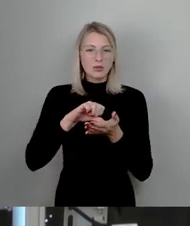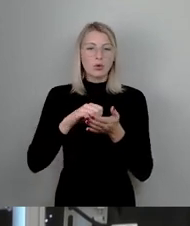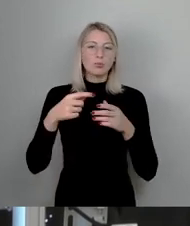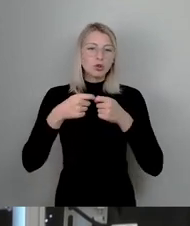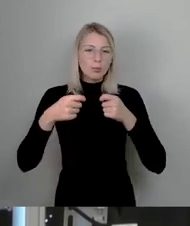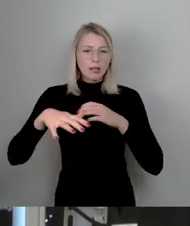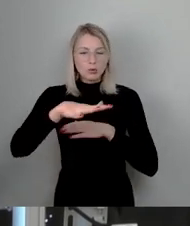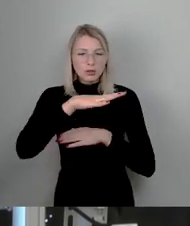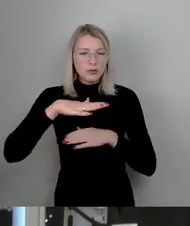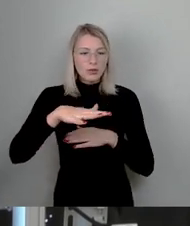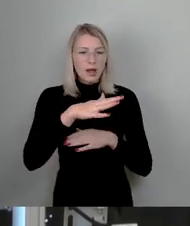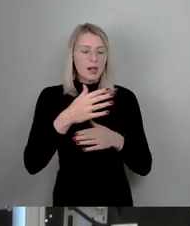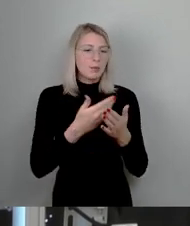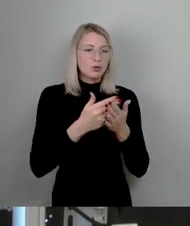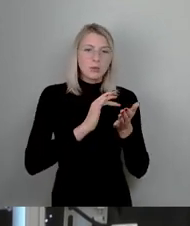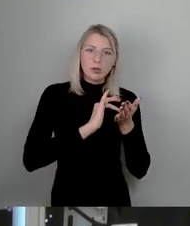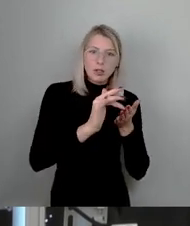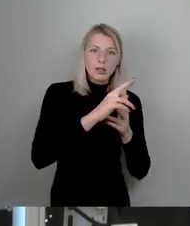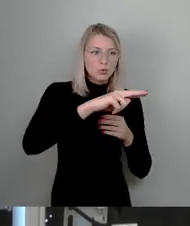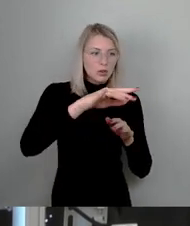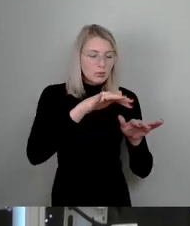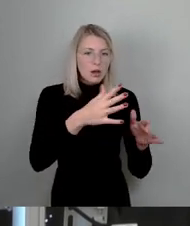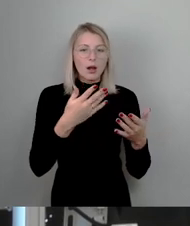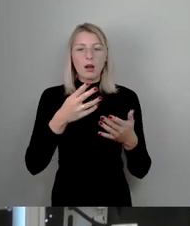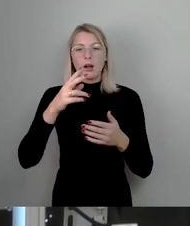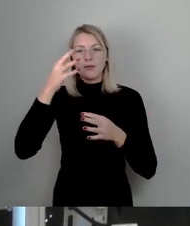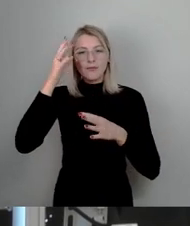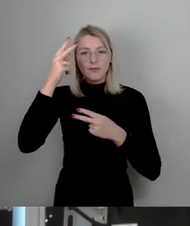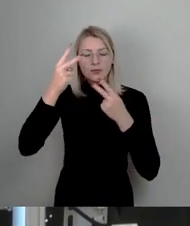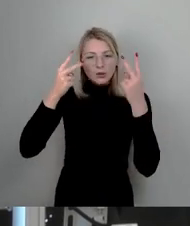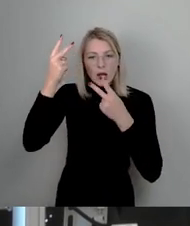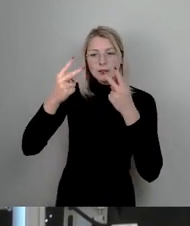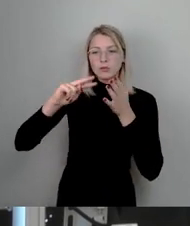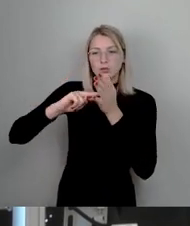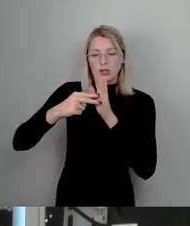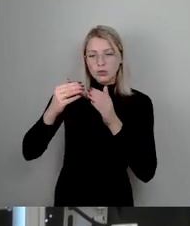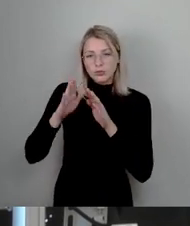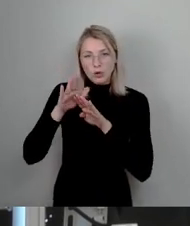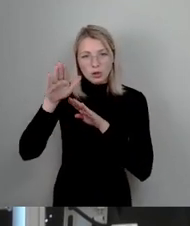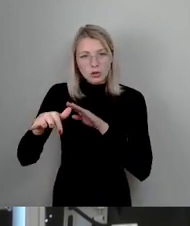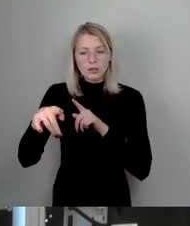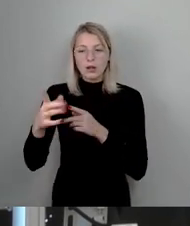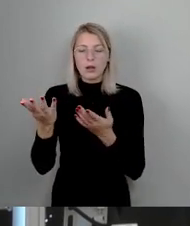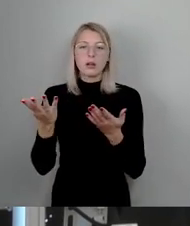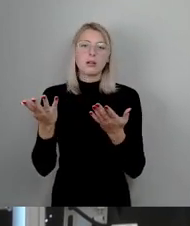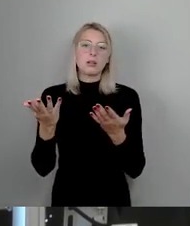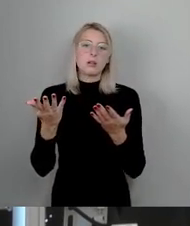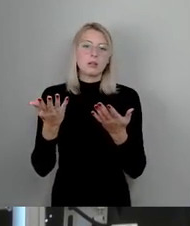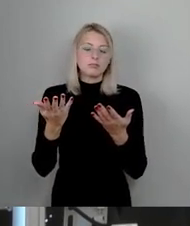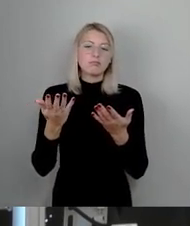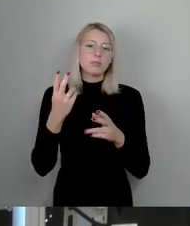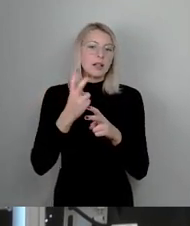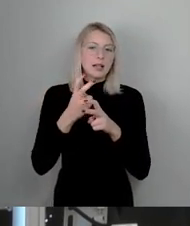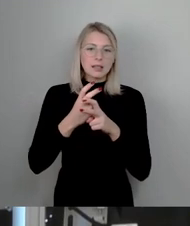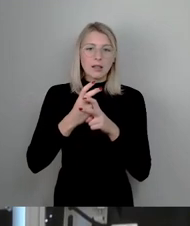-progressivem Hygienemuseum, der Visualisierung technischen Fortschritts in Gestalt der gläsernen Manufaktur